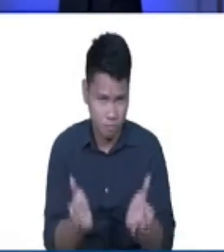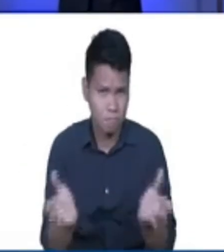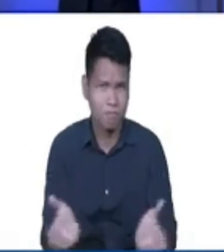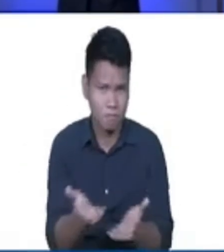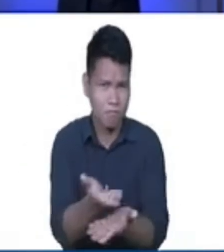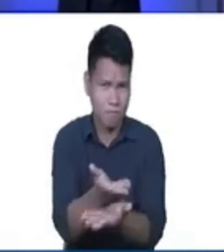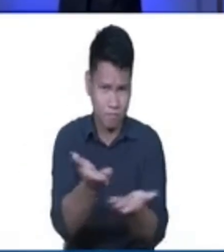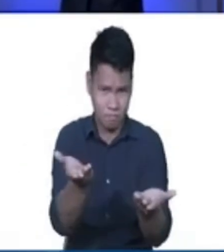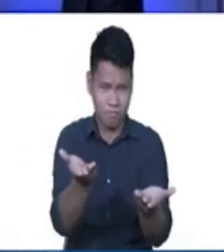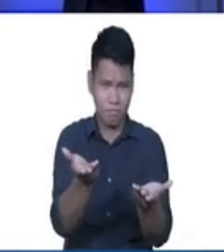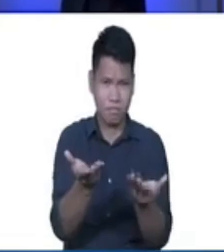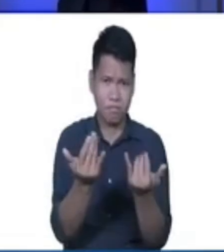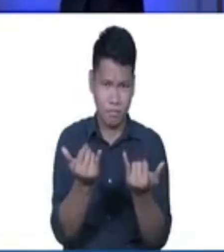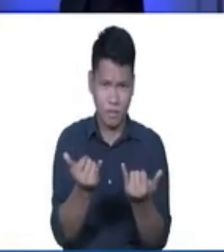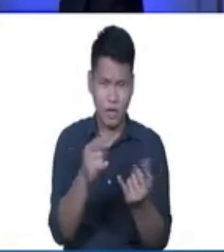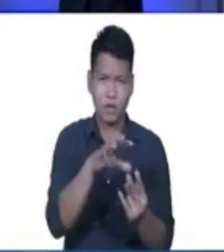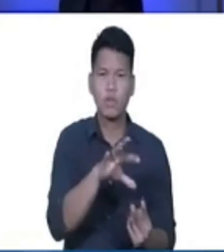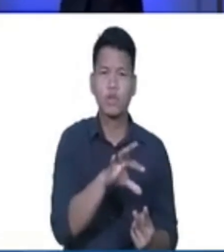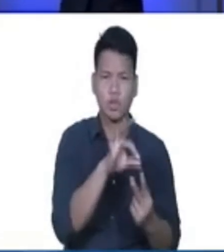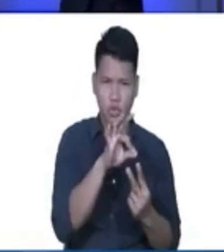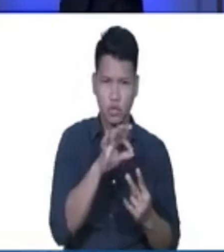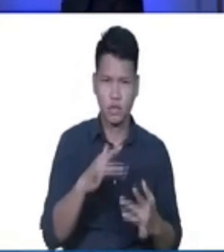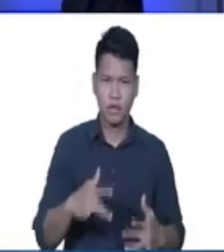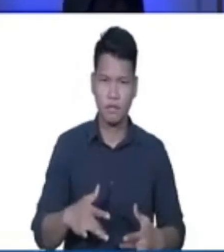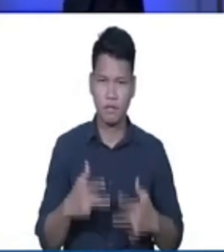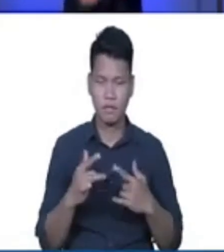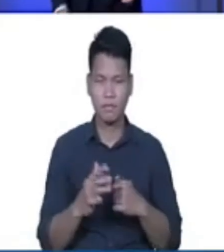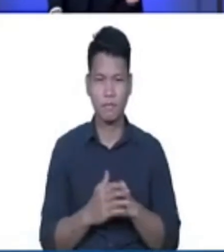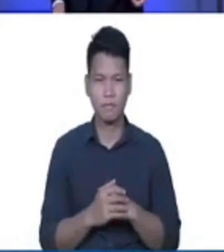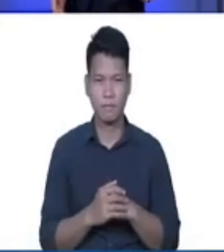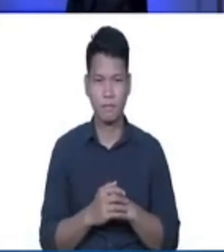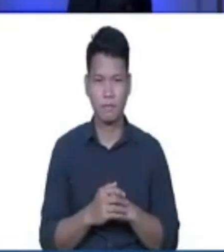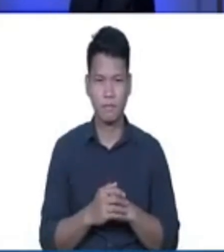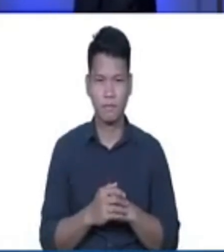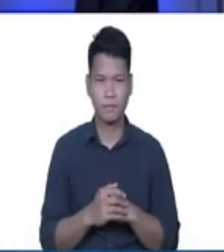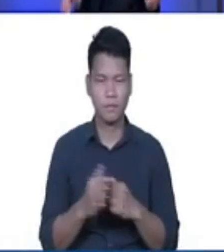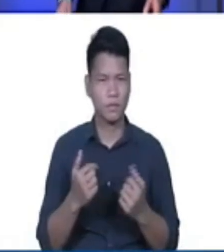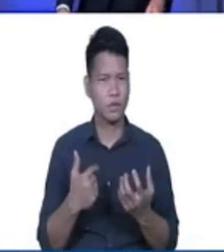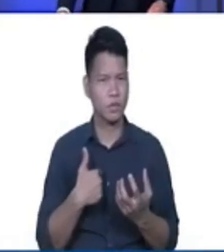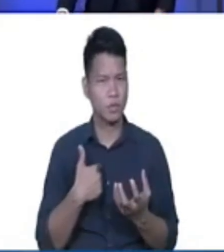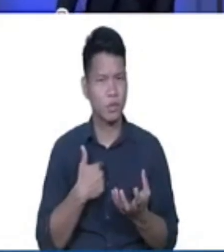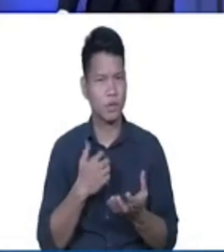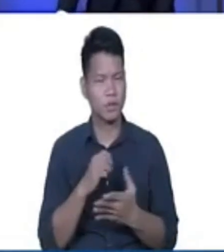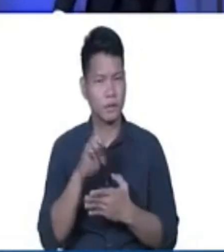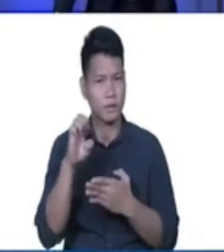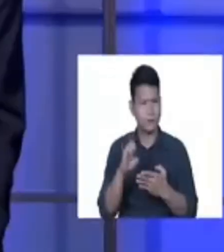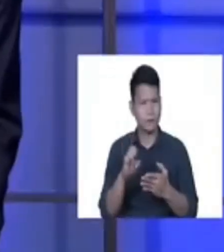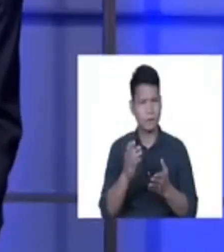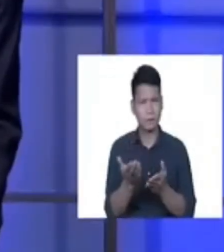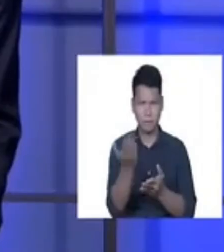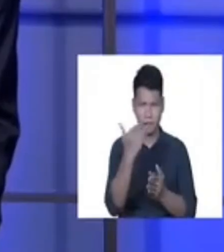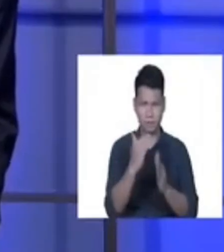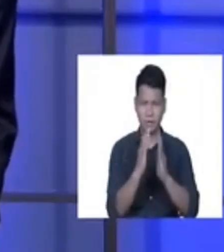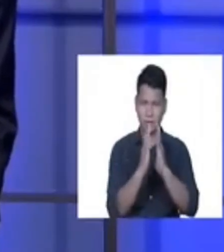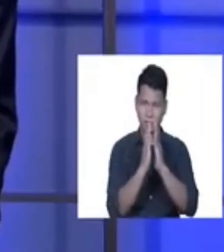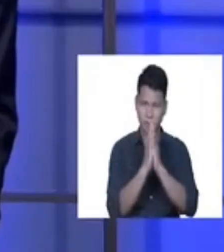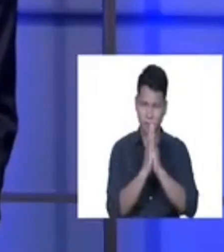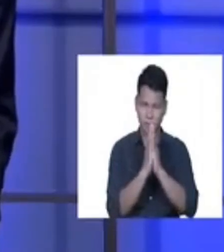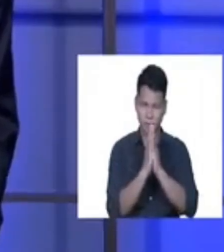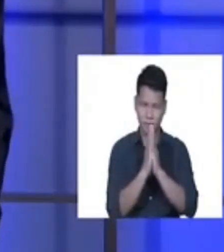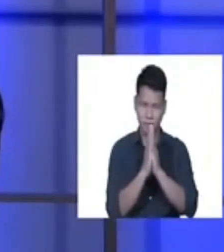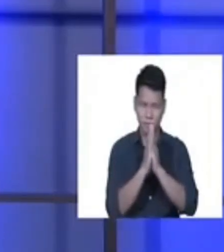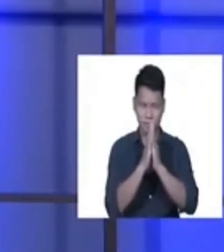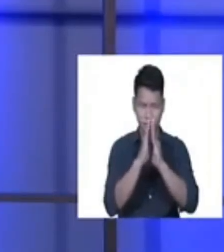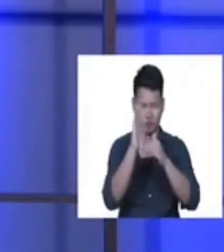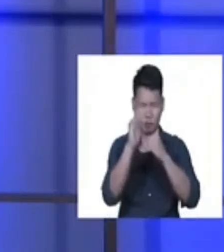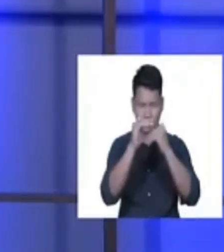tatapusin po natin ang ating pag-aaral sa pamamagitan ng isang maiksing panalangin let us pray heavenly